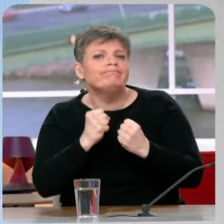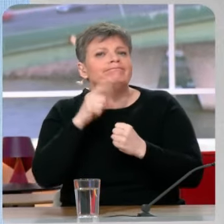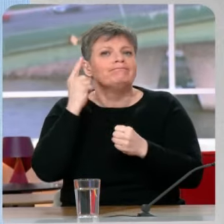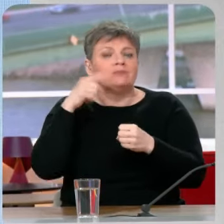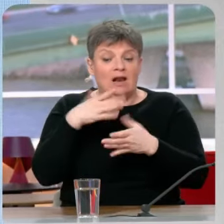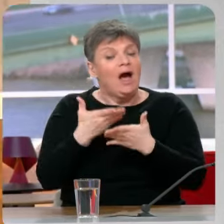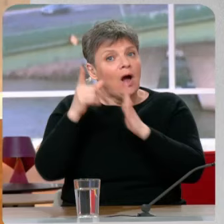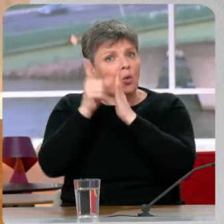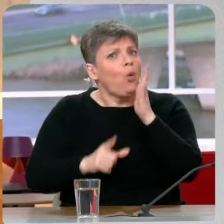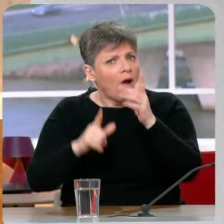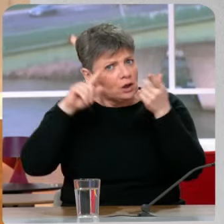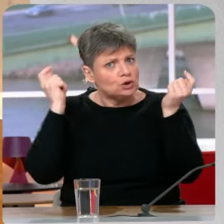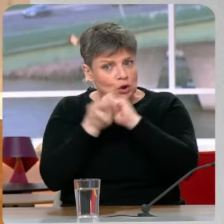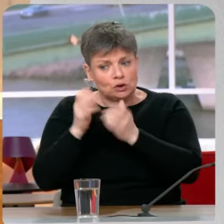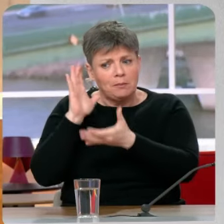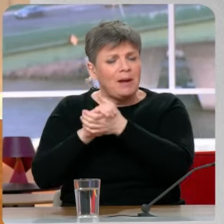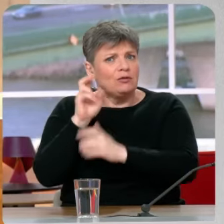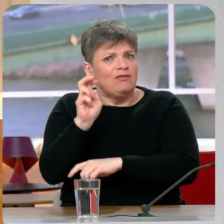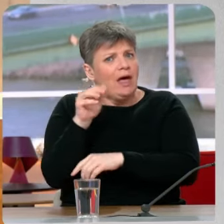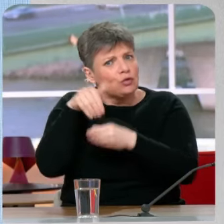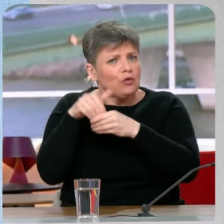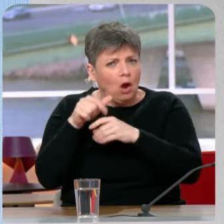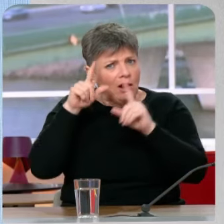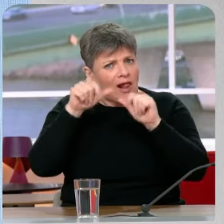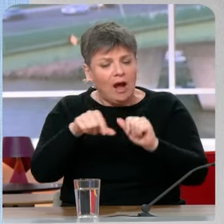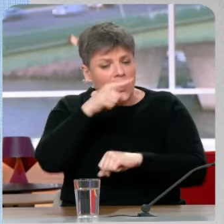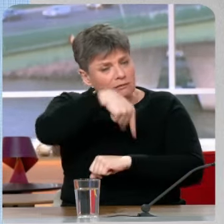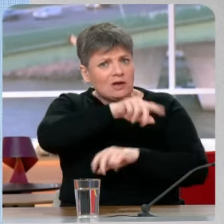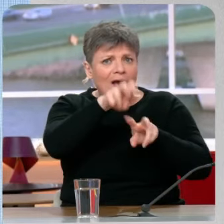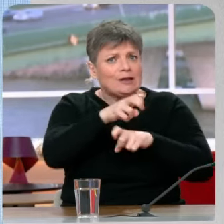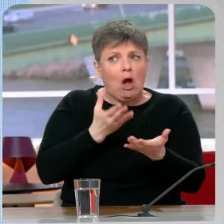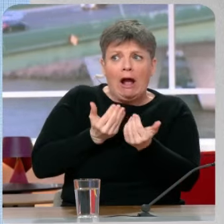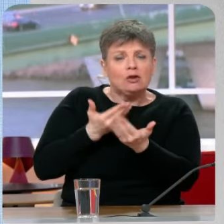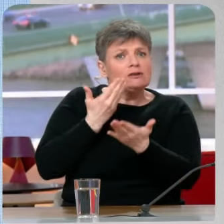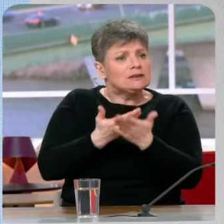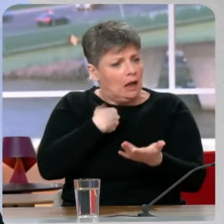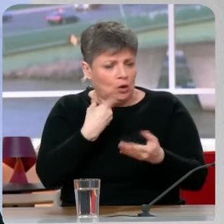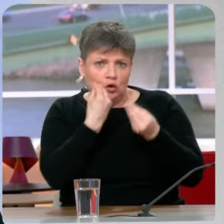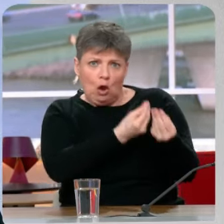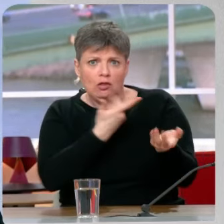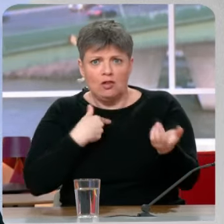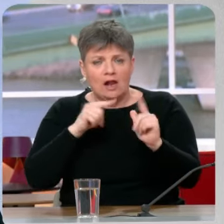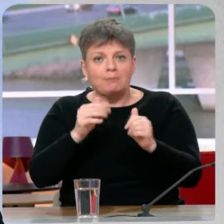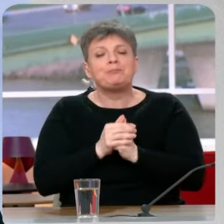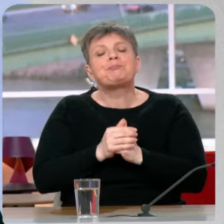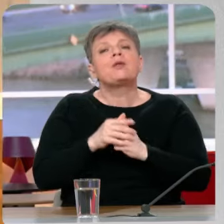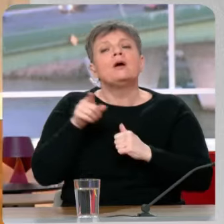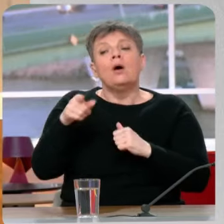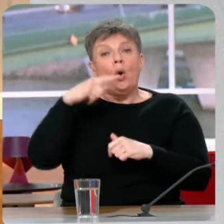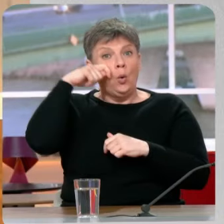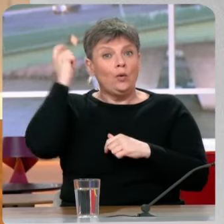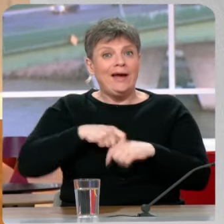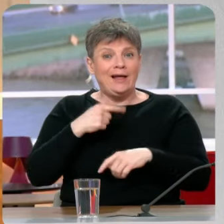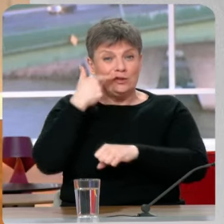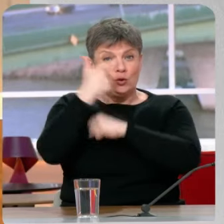changé la loi. C'est ça aussi le pacte vert. C'était une attente très forte des agriculteurs. On est au rendez-vous. Deux ans de guerre en Ukraine, que peut